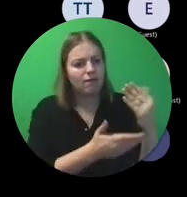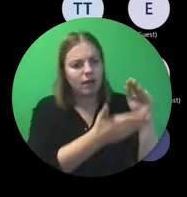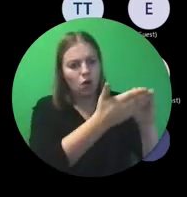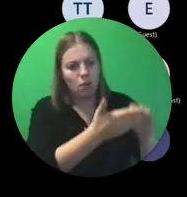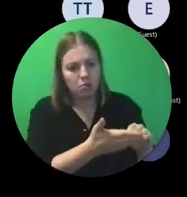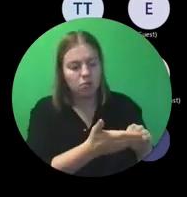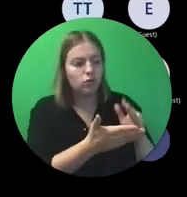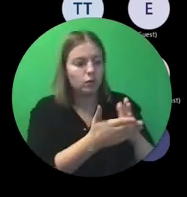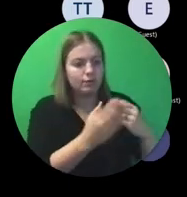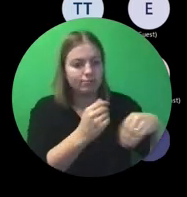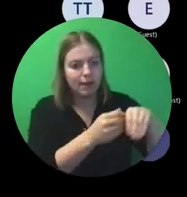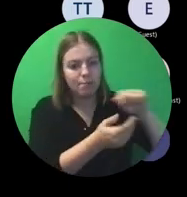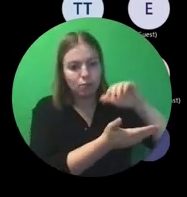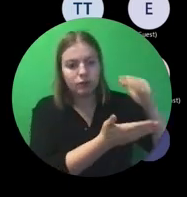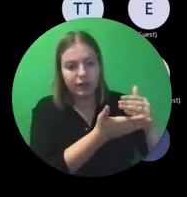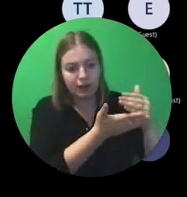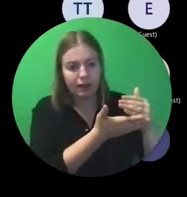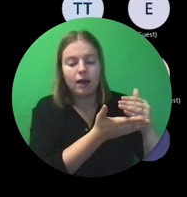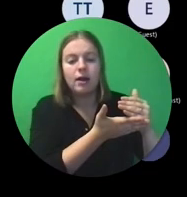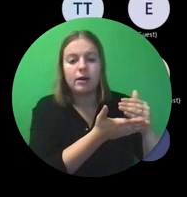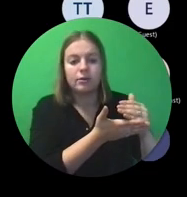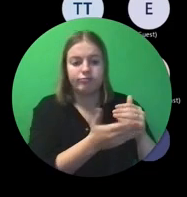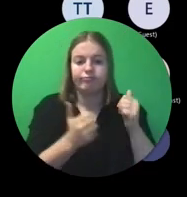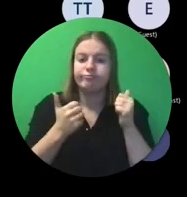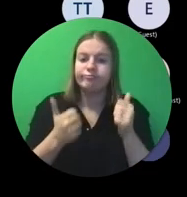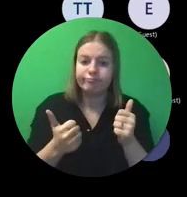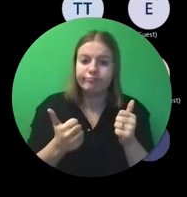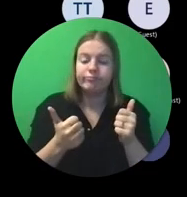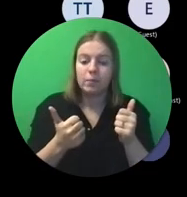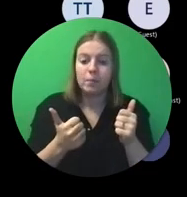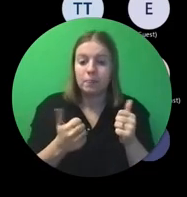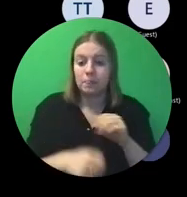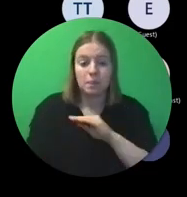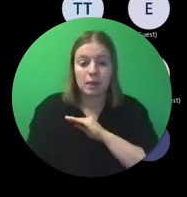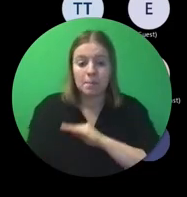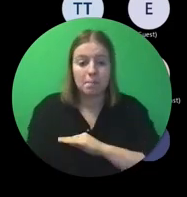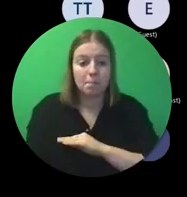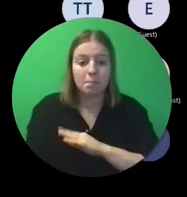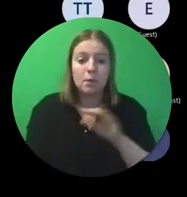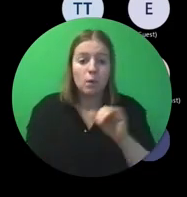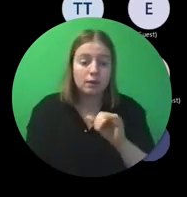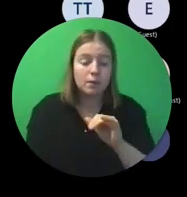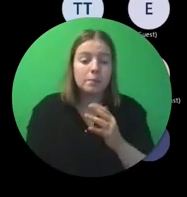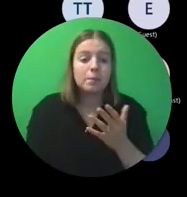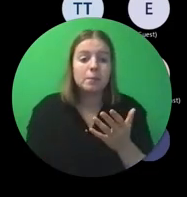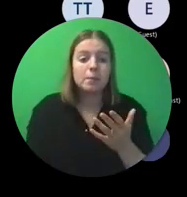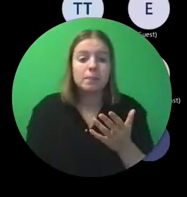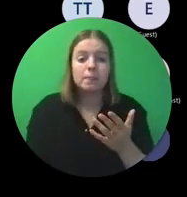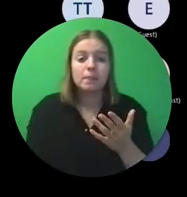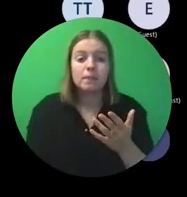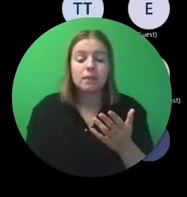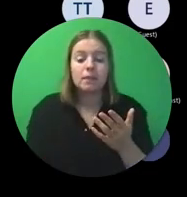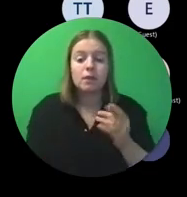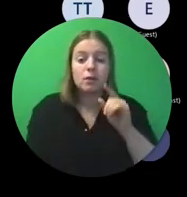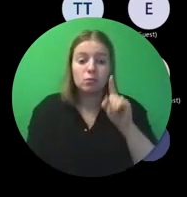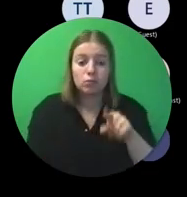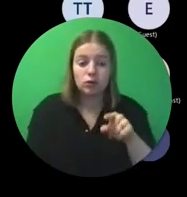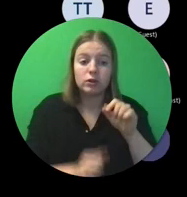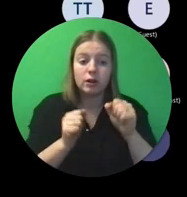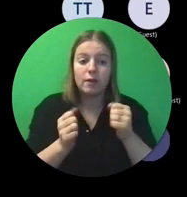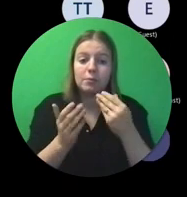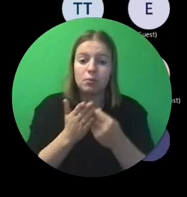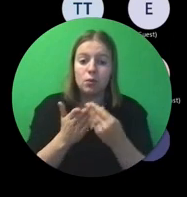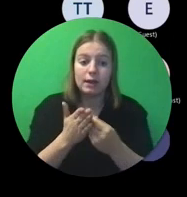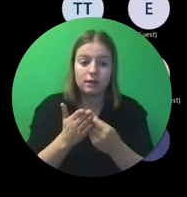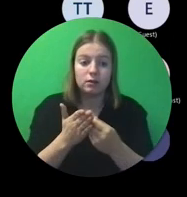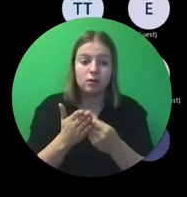hebt daar een budget op geplakt. Goed. Dan is dat heel simpel. Dan ga je moeten bewijzen dat die